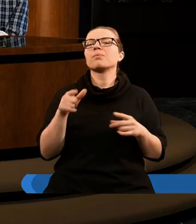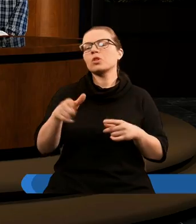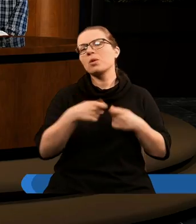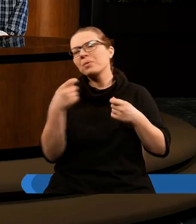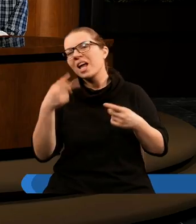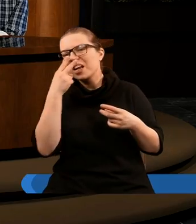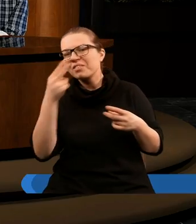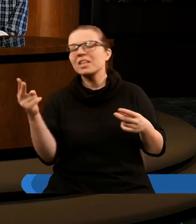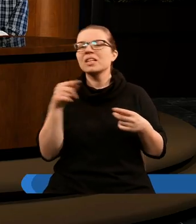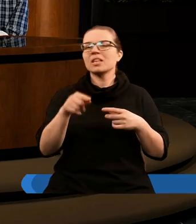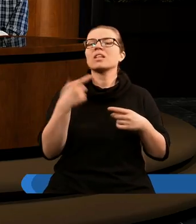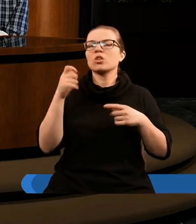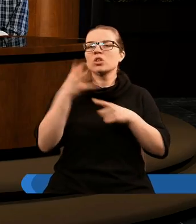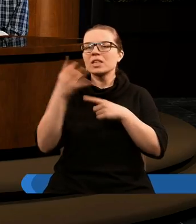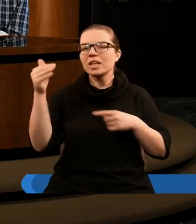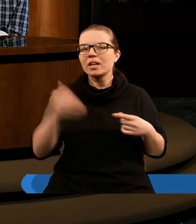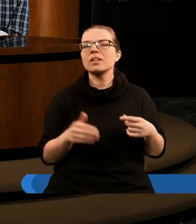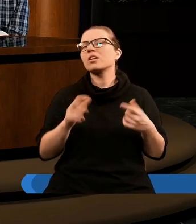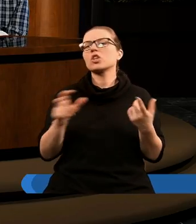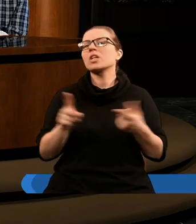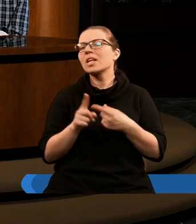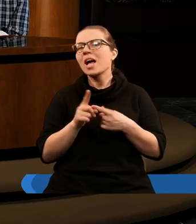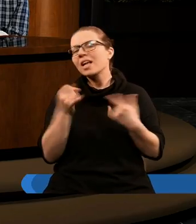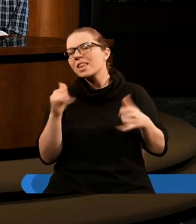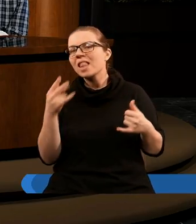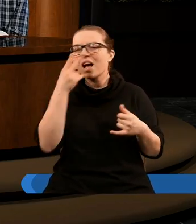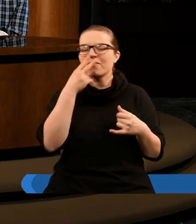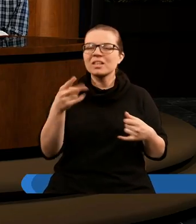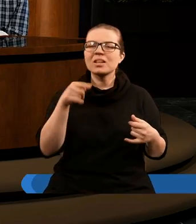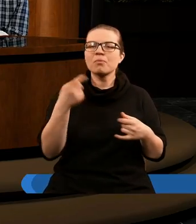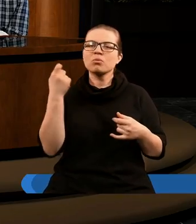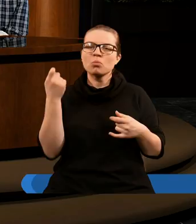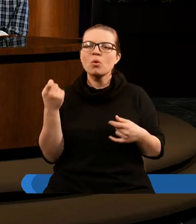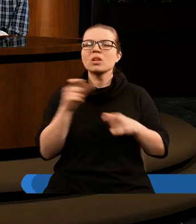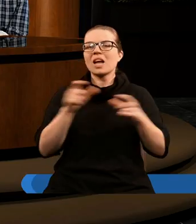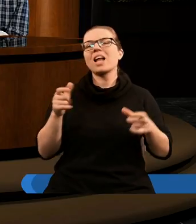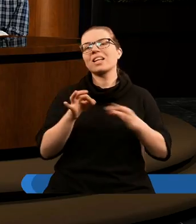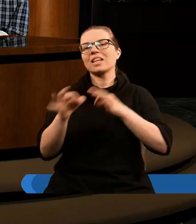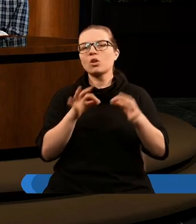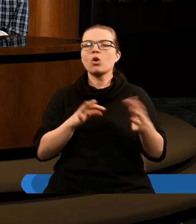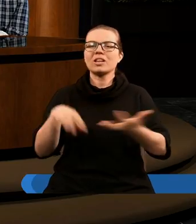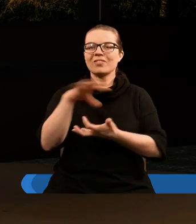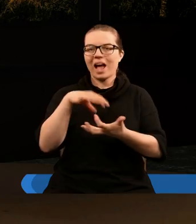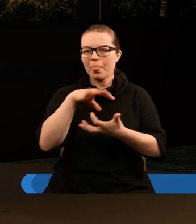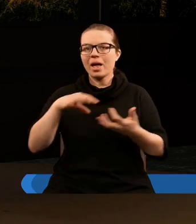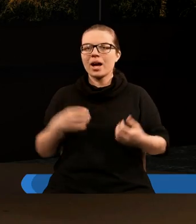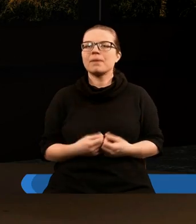dzieje? Czy jest to przedłużenie tej wizji 144 tysięcy? Czy jakaś inna wizja w innym momencie czasu historii świata?